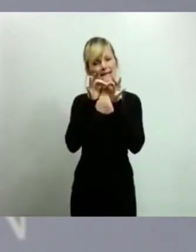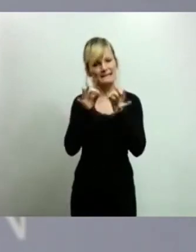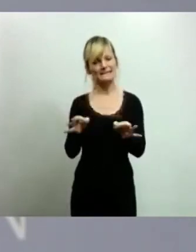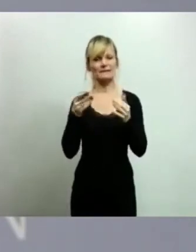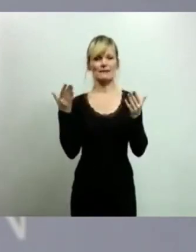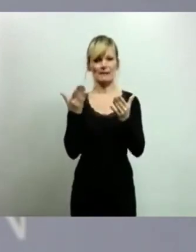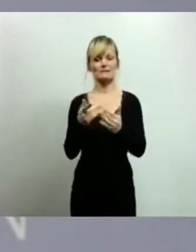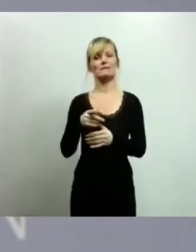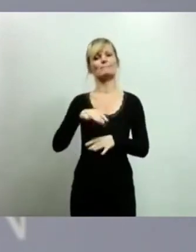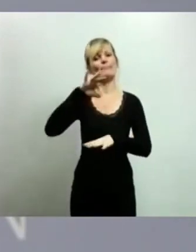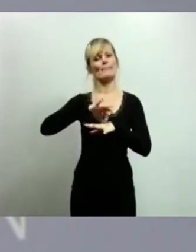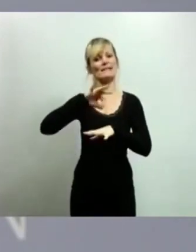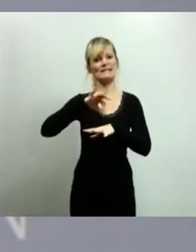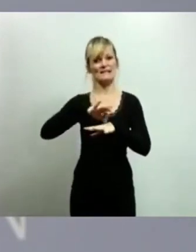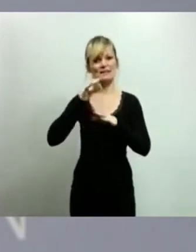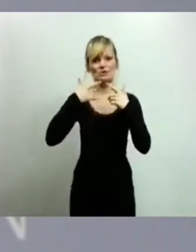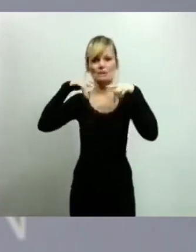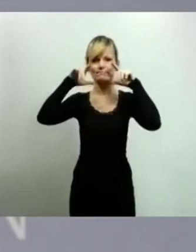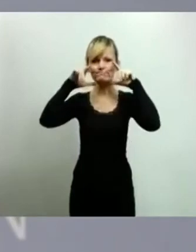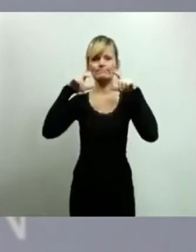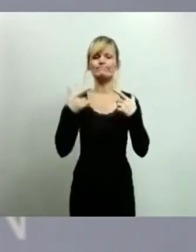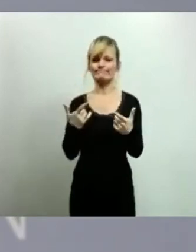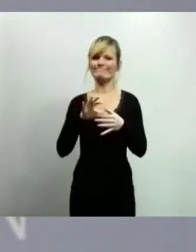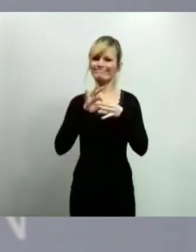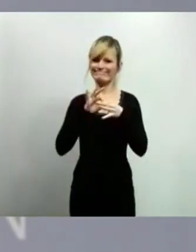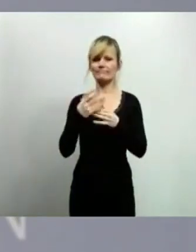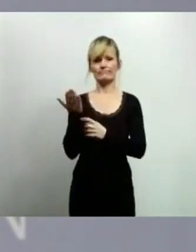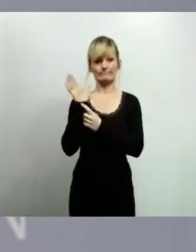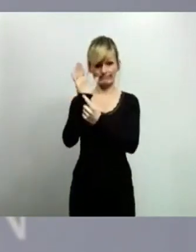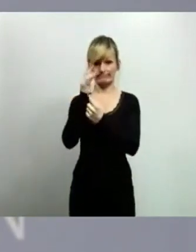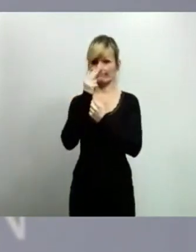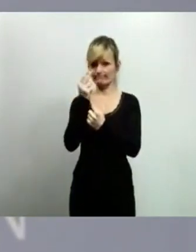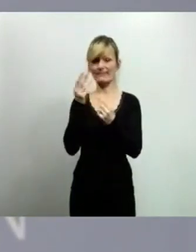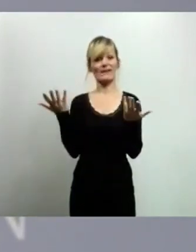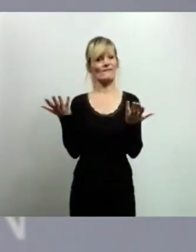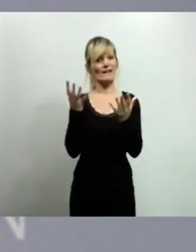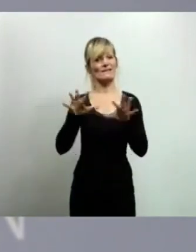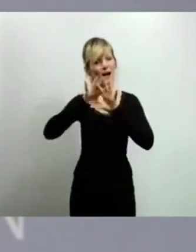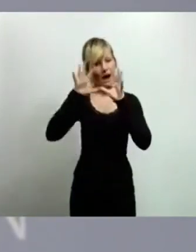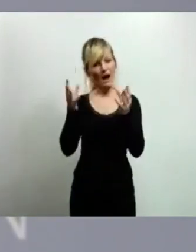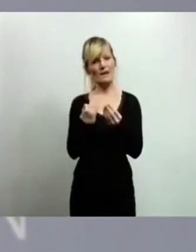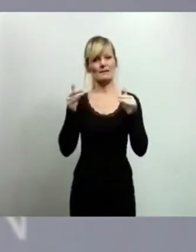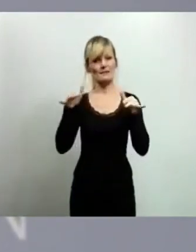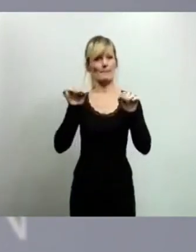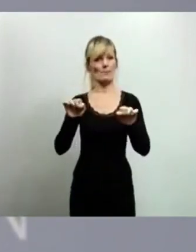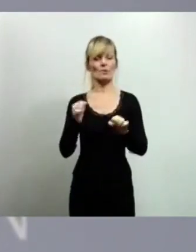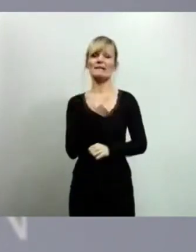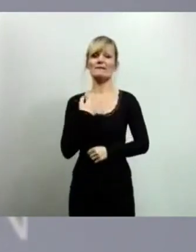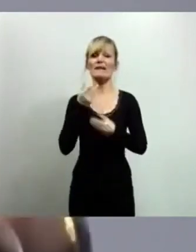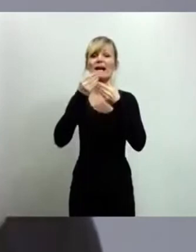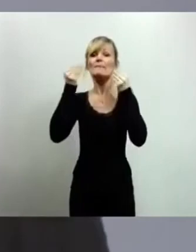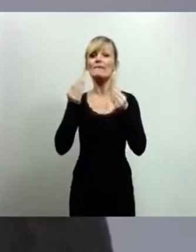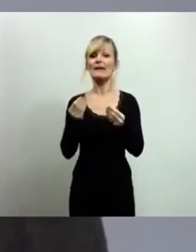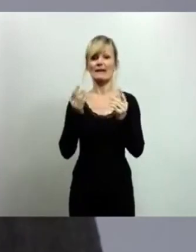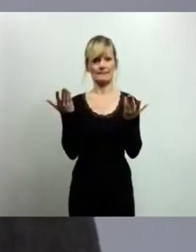medizinischen Mund-Nasen-Schutzes. Da würde ich einfach mal hochhalten, was wir alles an medizinischem Mund-Nasen-Schutz empfehlen. Das sind also diese